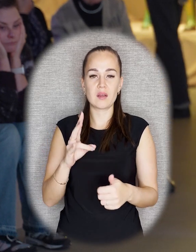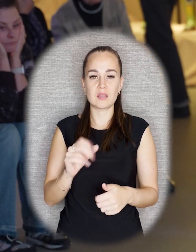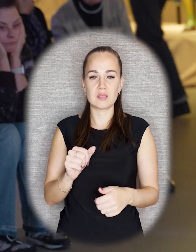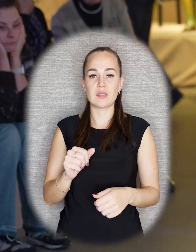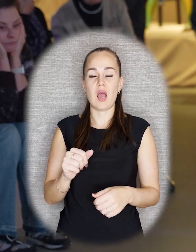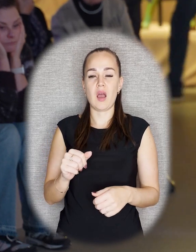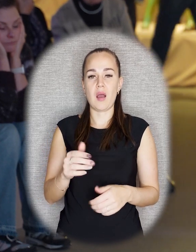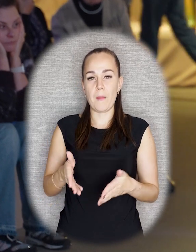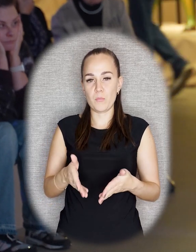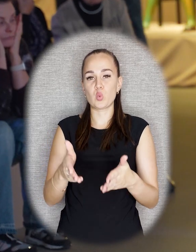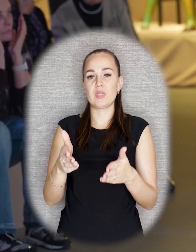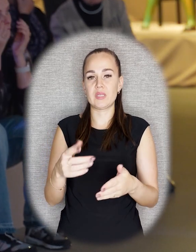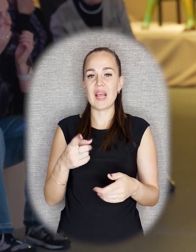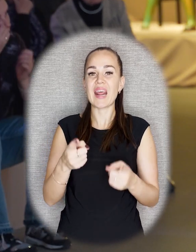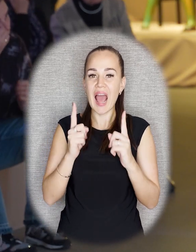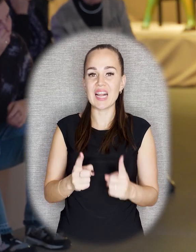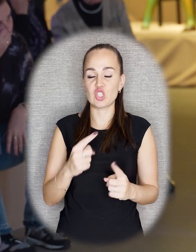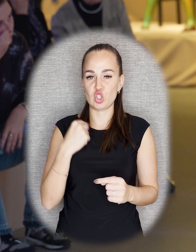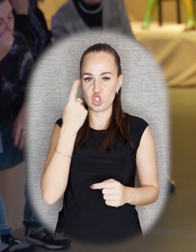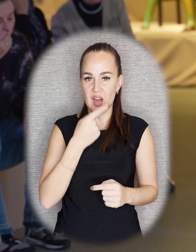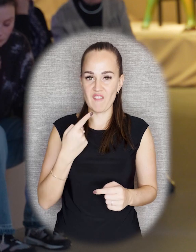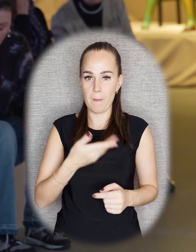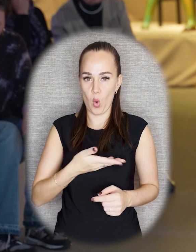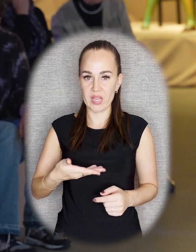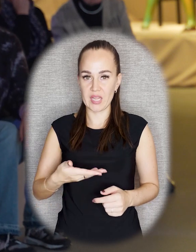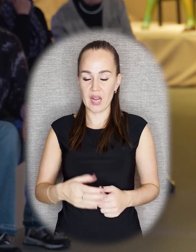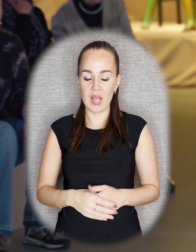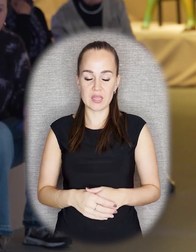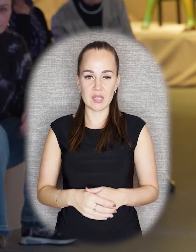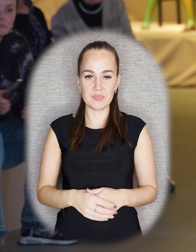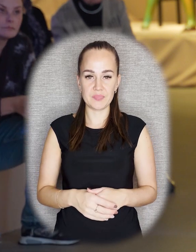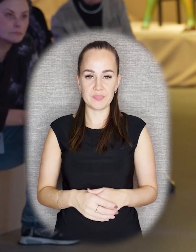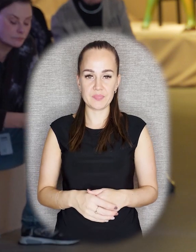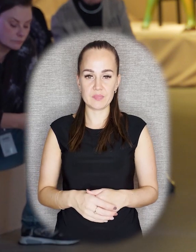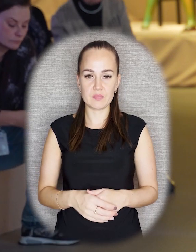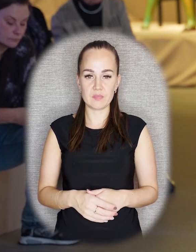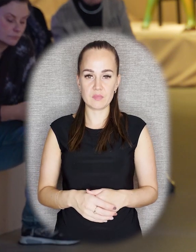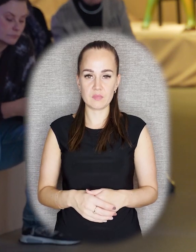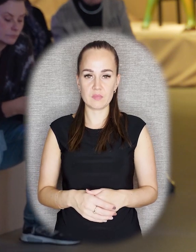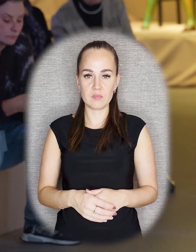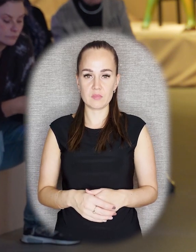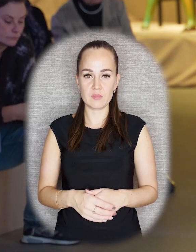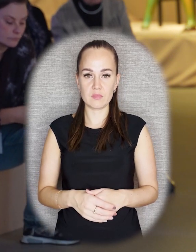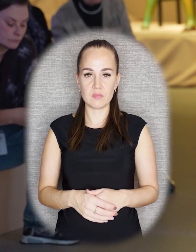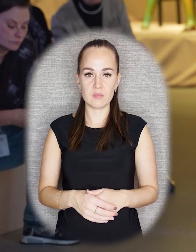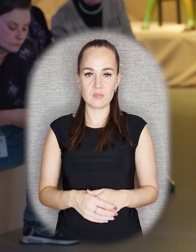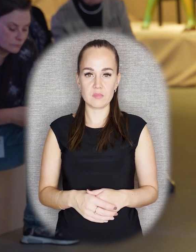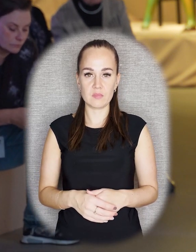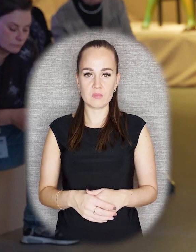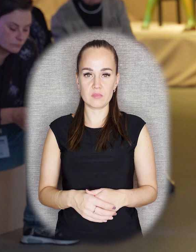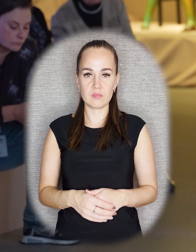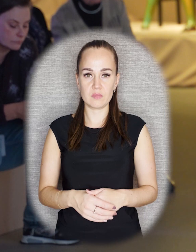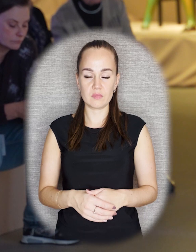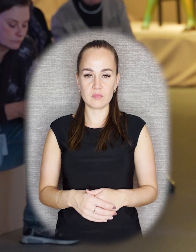пути реалистического портрета. Но мы с вами увидим, что большинство работ, хотя они могут быть очень